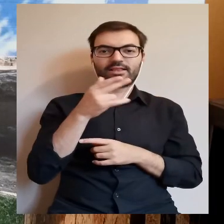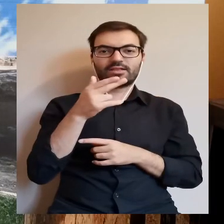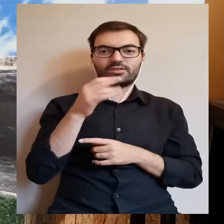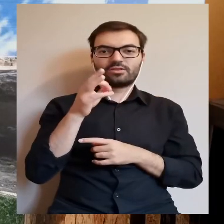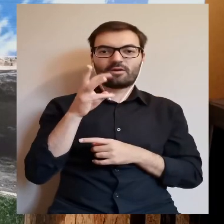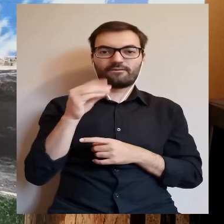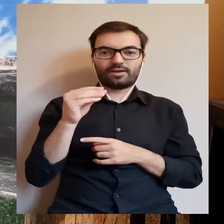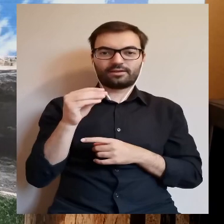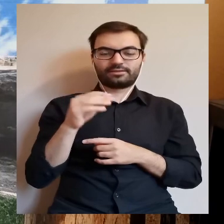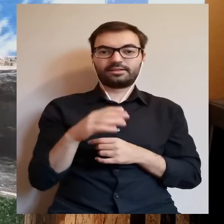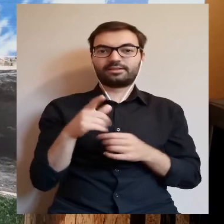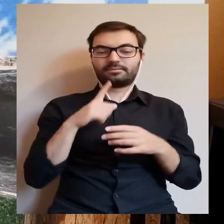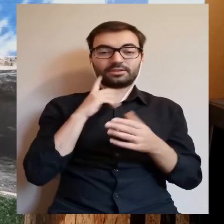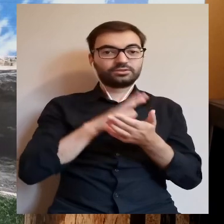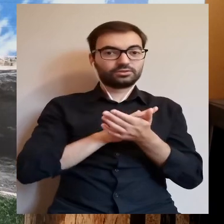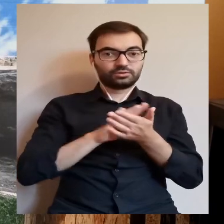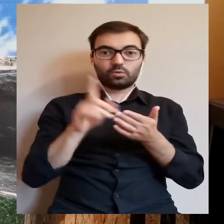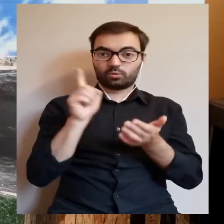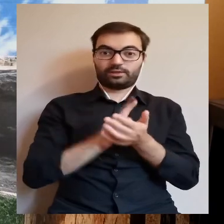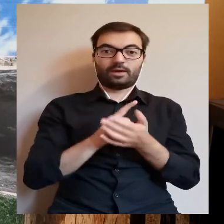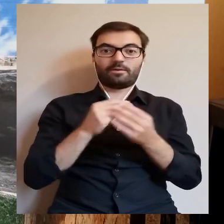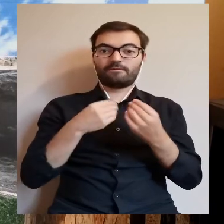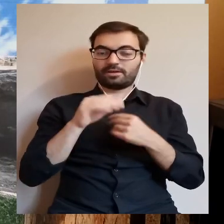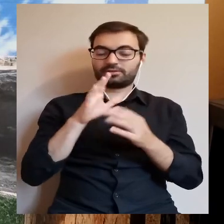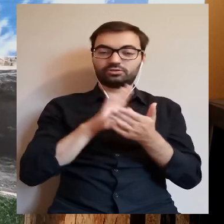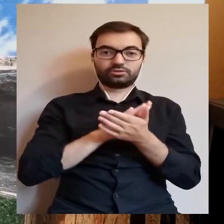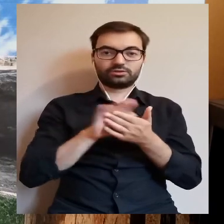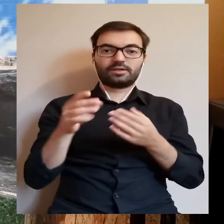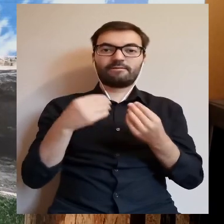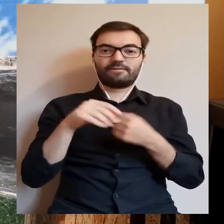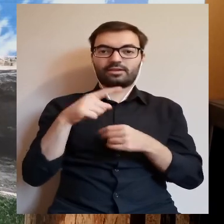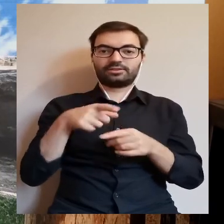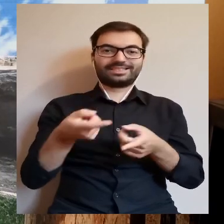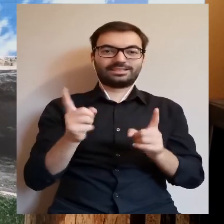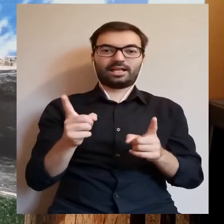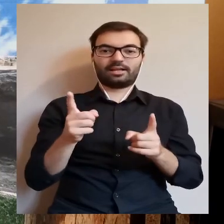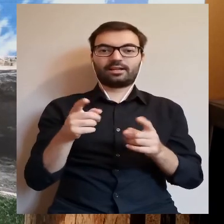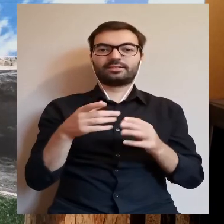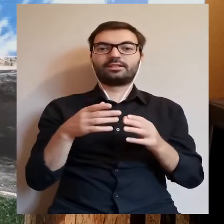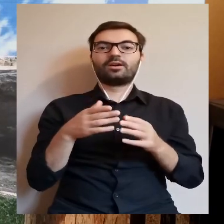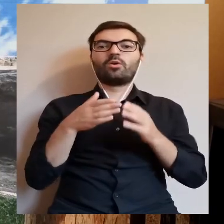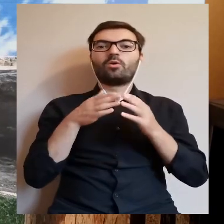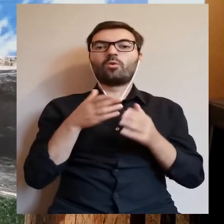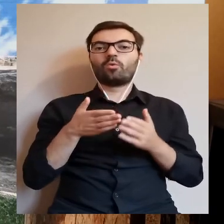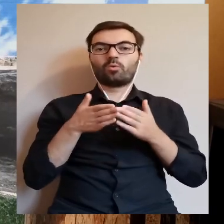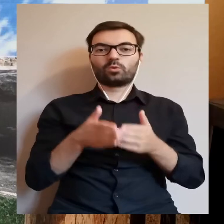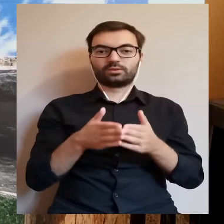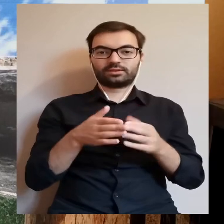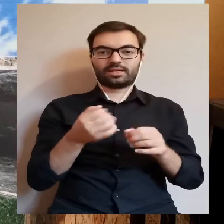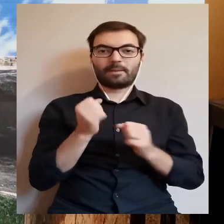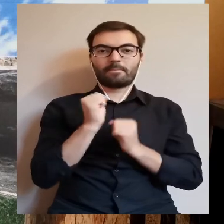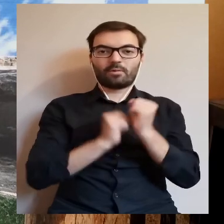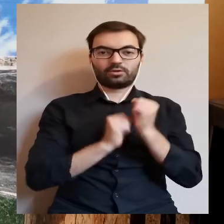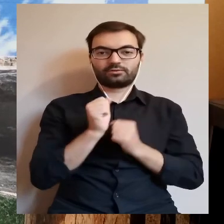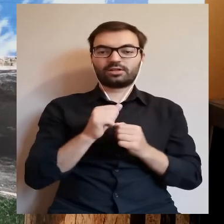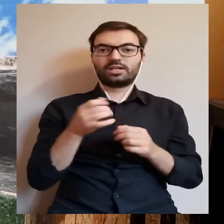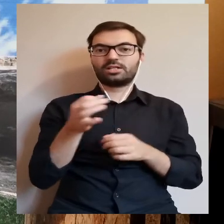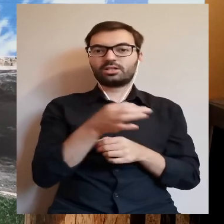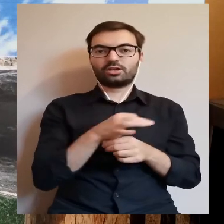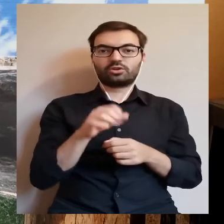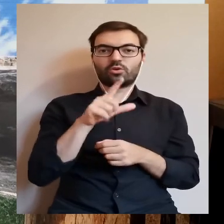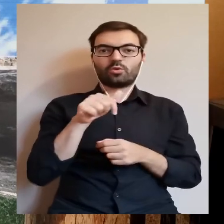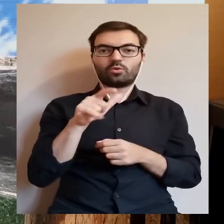ich nie zniszczyć, nie zanieczyścić. Na większości z nich obowiązuje zakaz używania łodzi motorowych. Jezioro